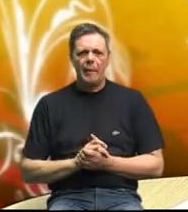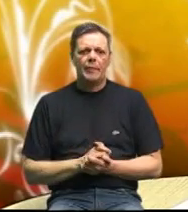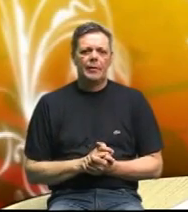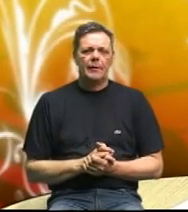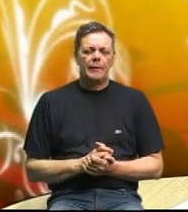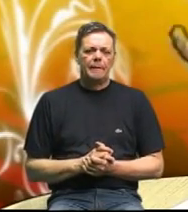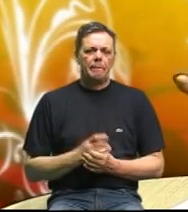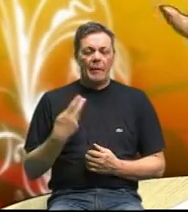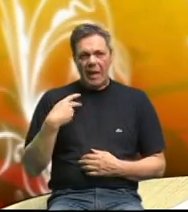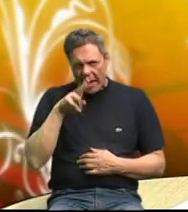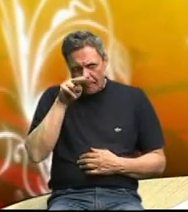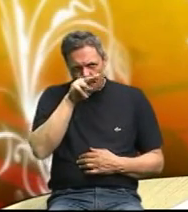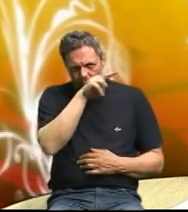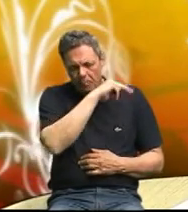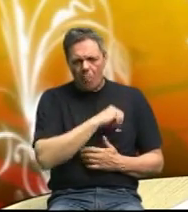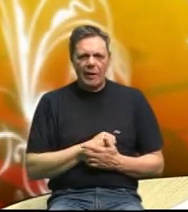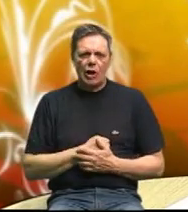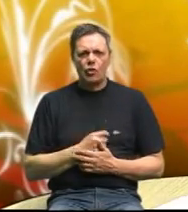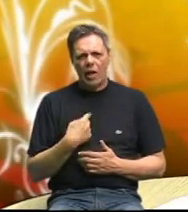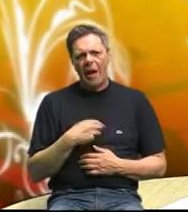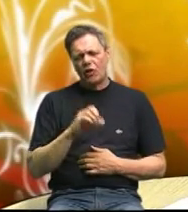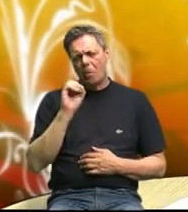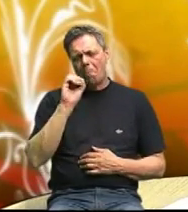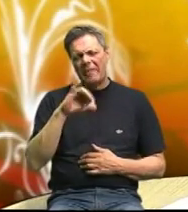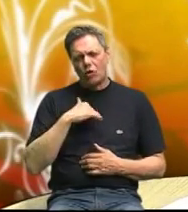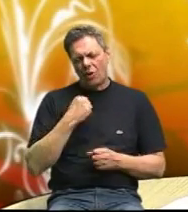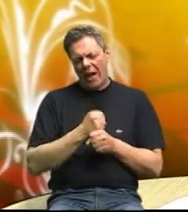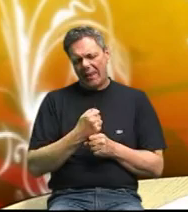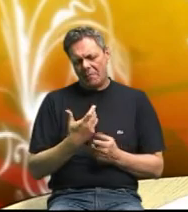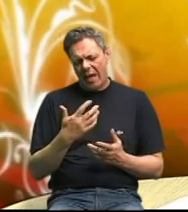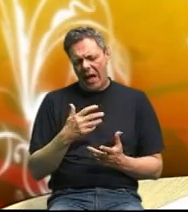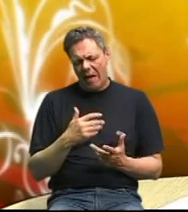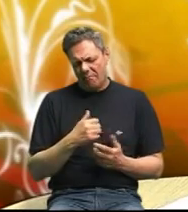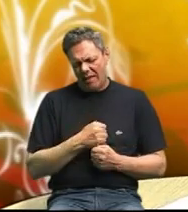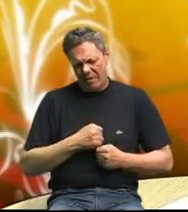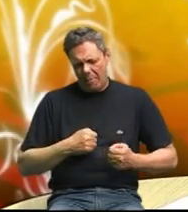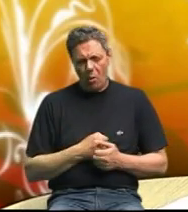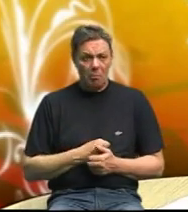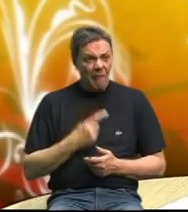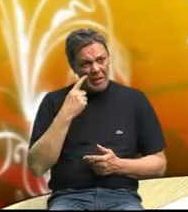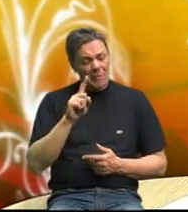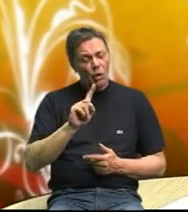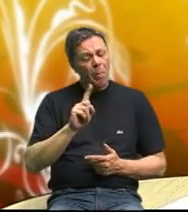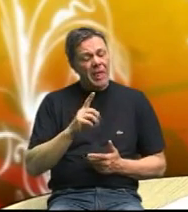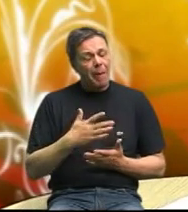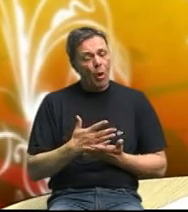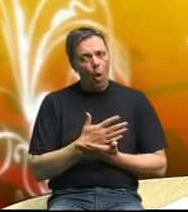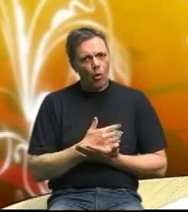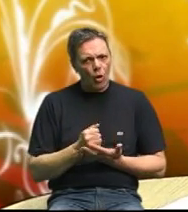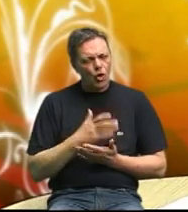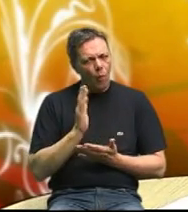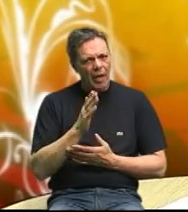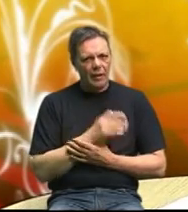sam promatrajući jer se već 15 godina ja bavim s debljedom vidjela da to nije korisno uvijek jer nekad prijateljica isto debela